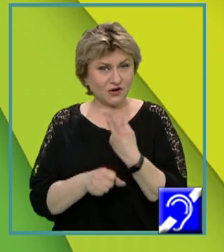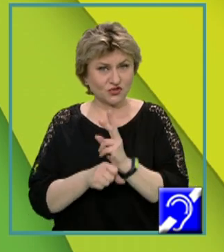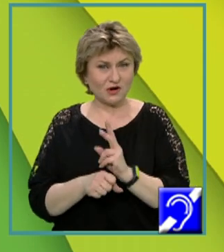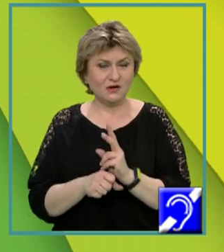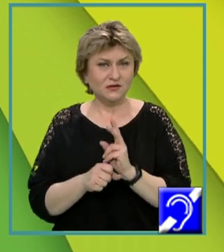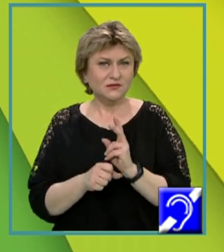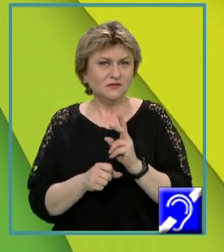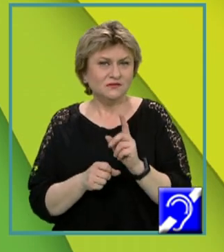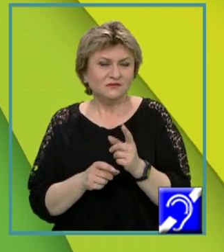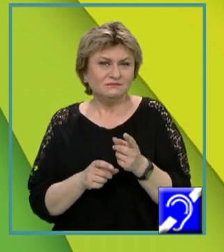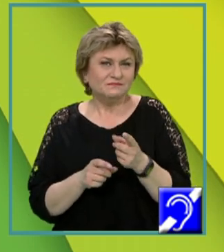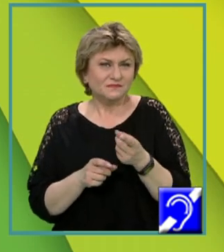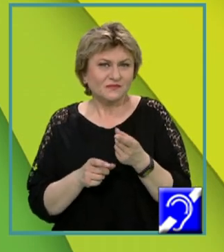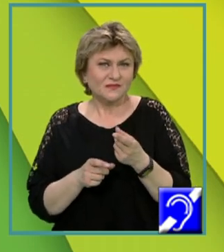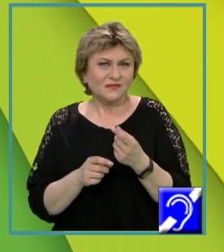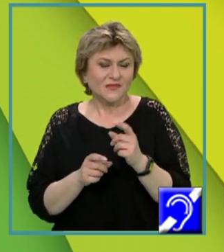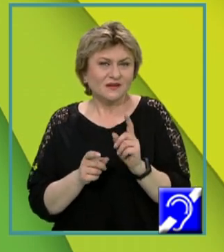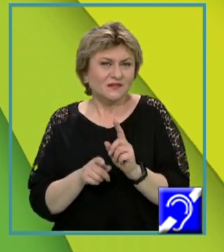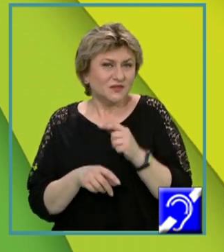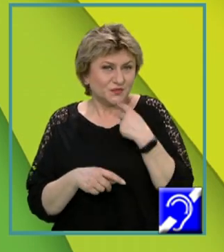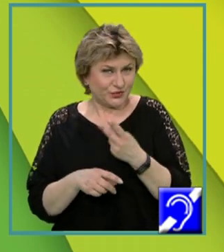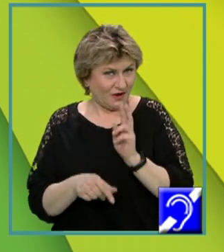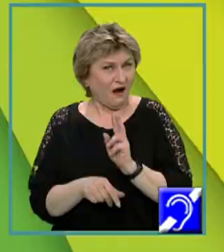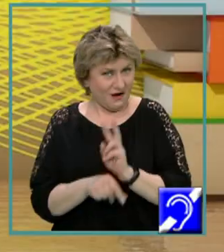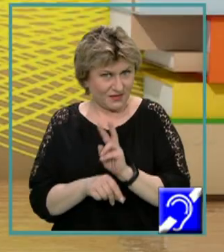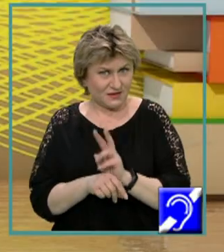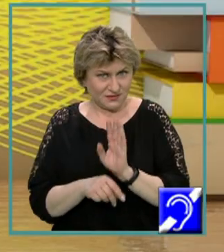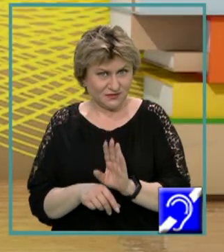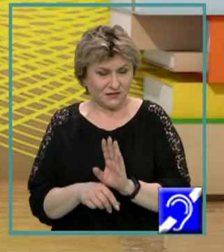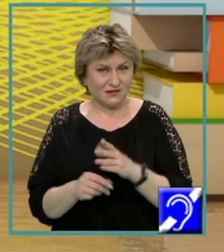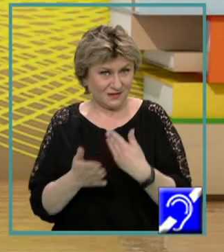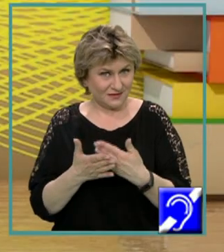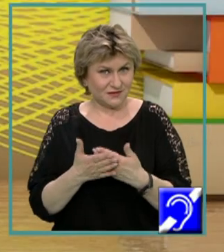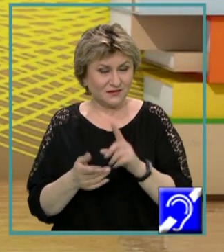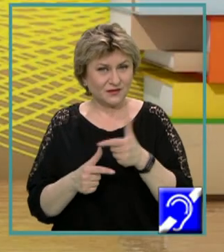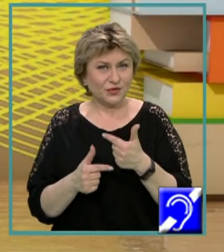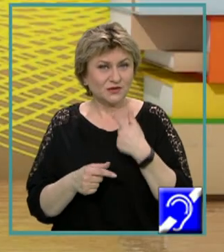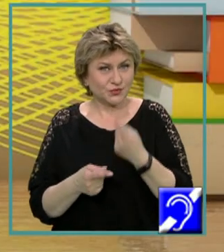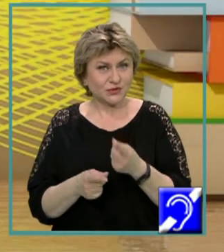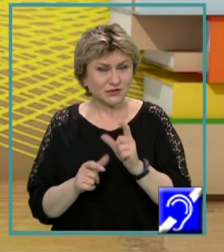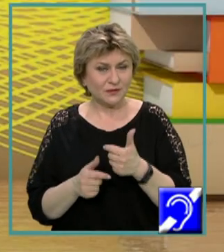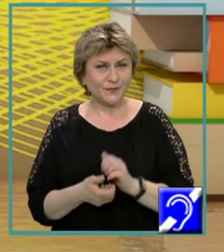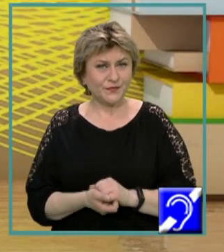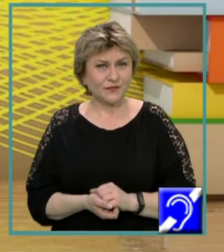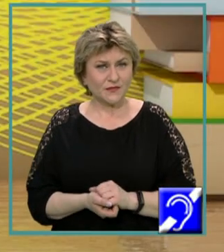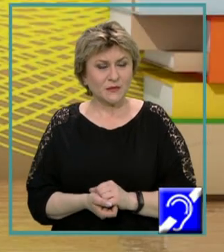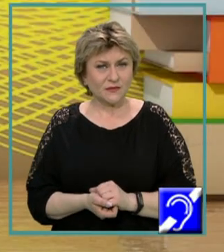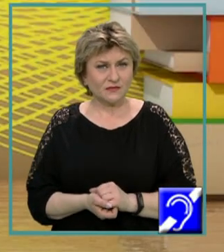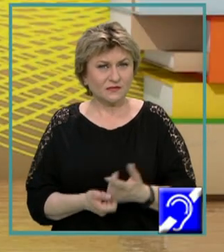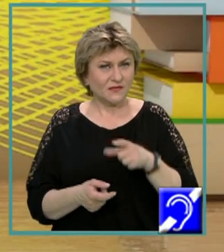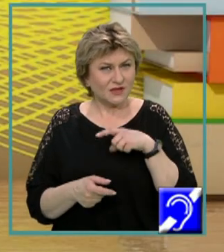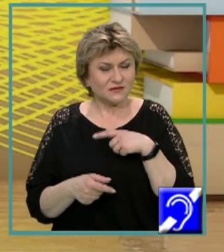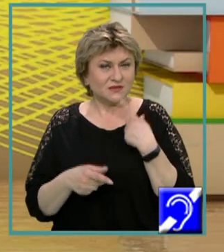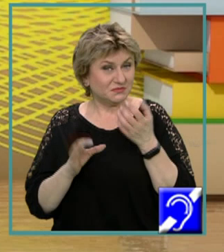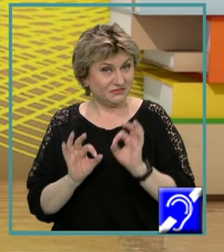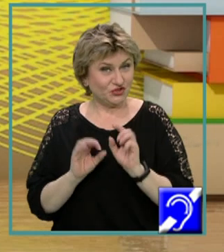semnalată de compilator printr-un avertizment sau warning. Aici trebuie precizat că acesta este un